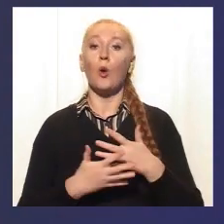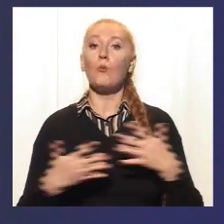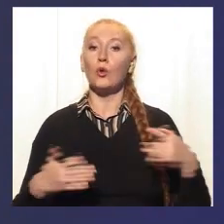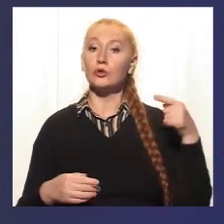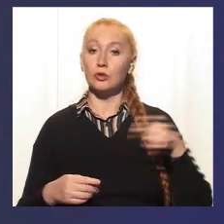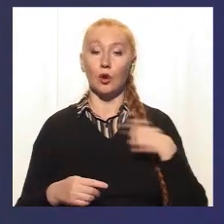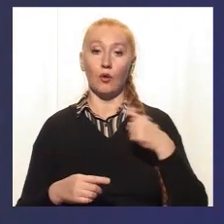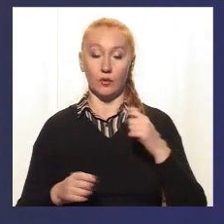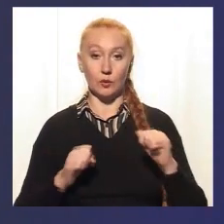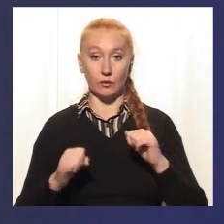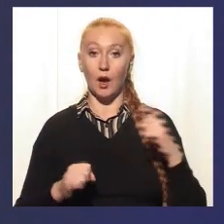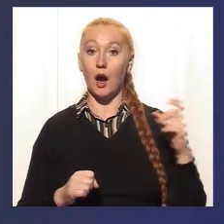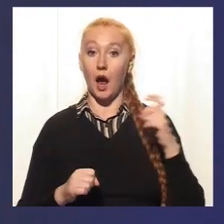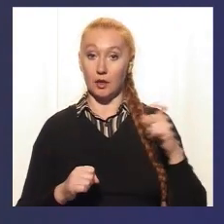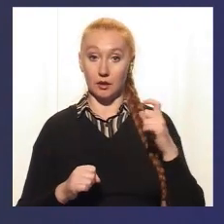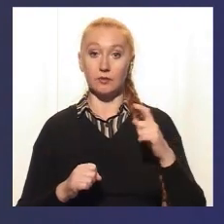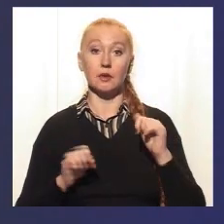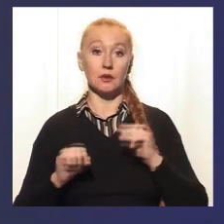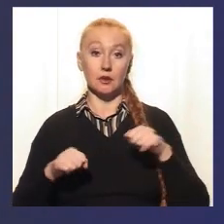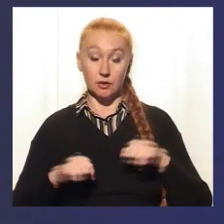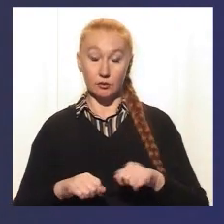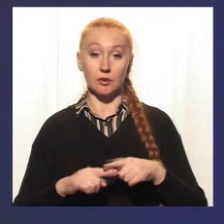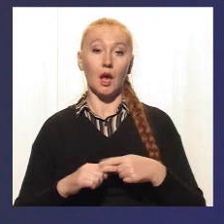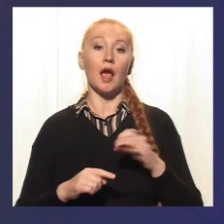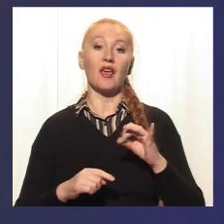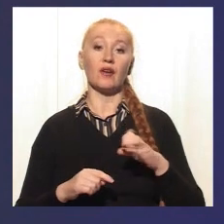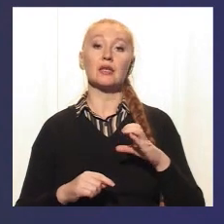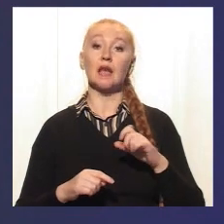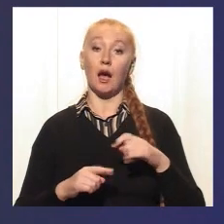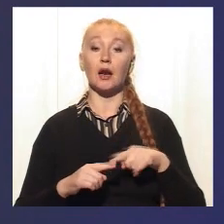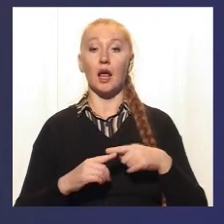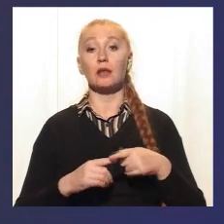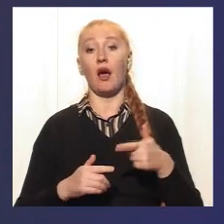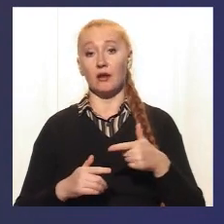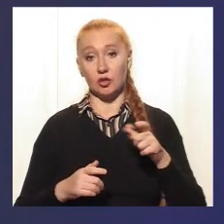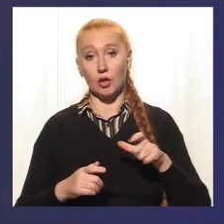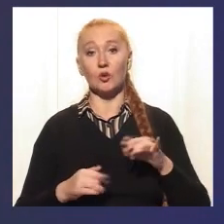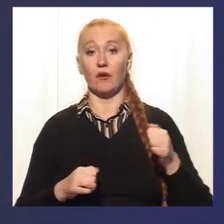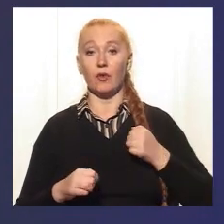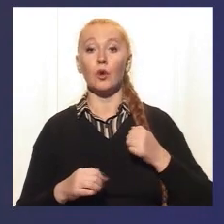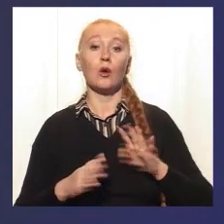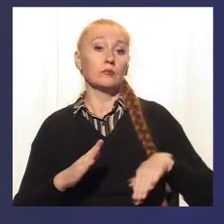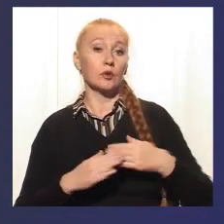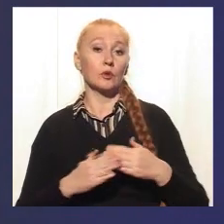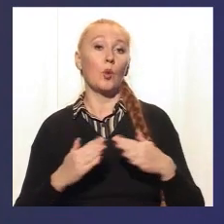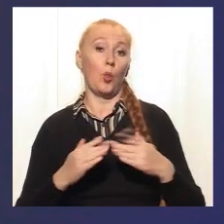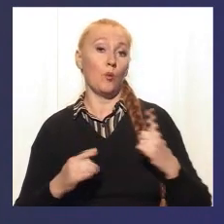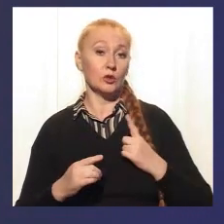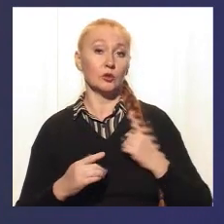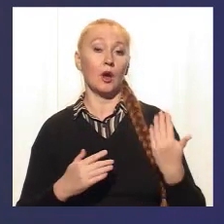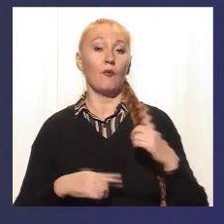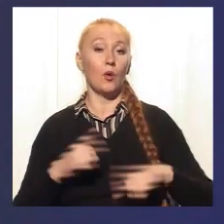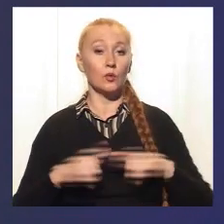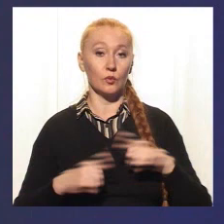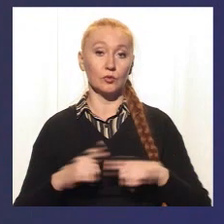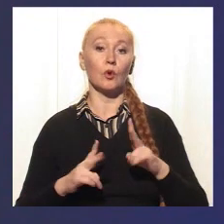тисячі, говорить керівник Харківської правозахисної групи Євген Захаров. Це цивільні і військові, люди, яких досі чекають удома і шукають їхні